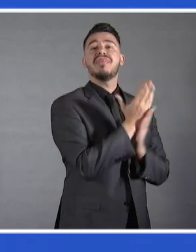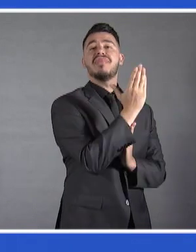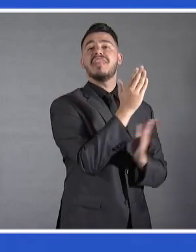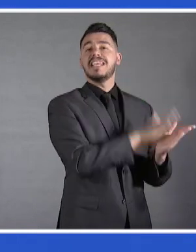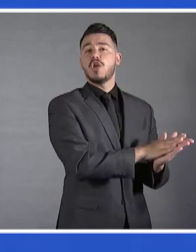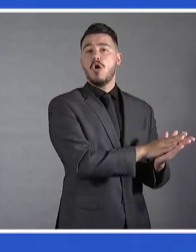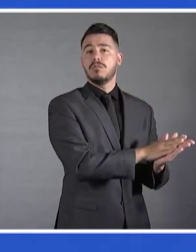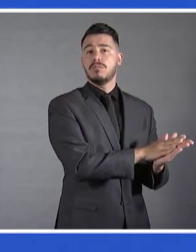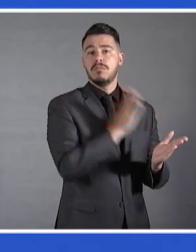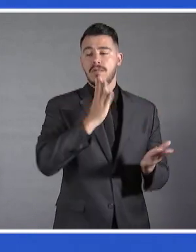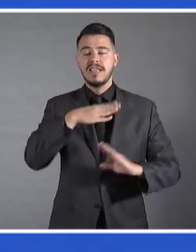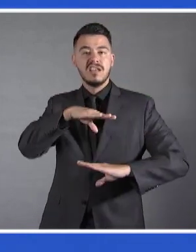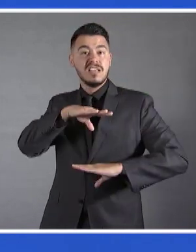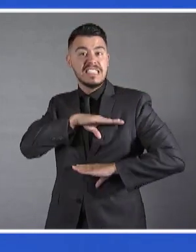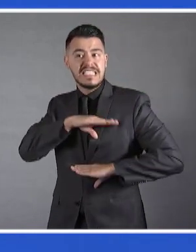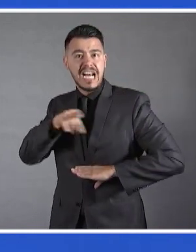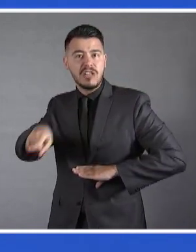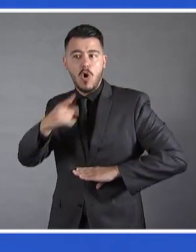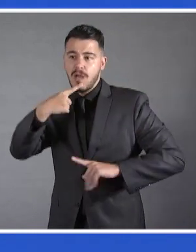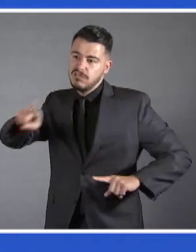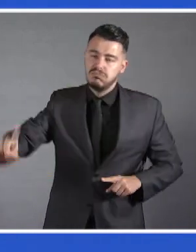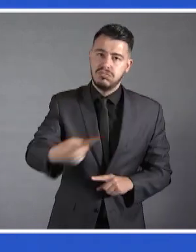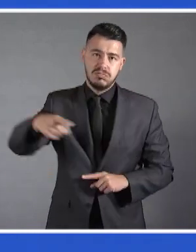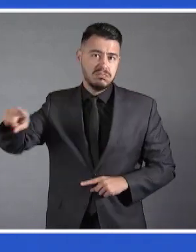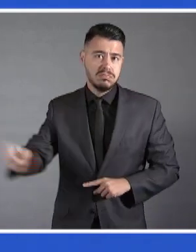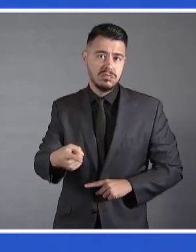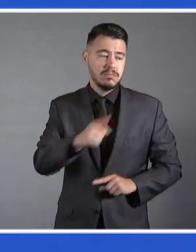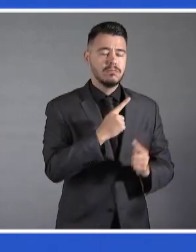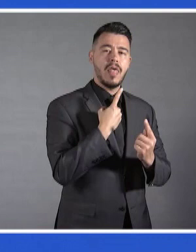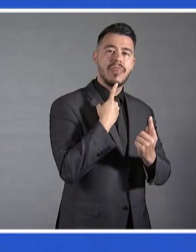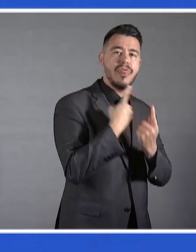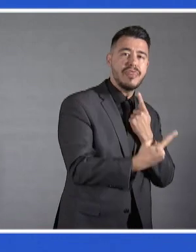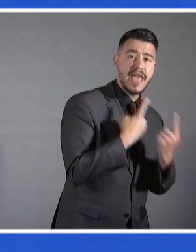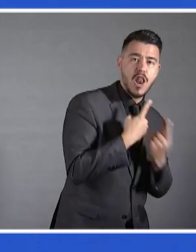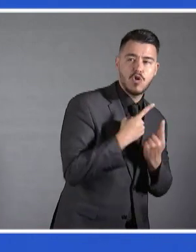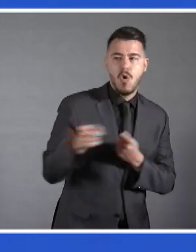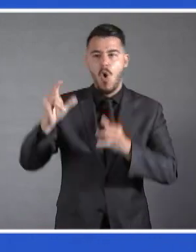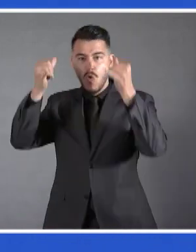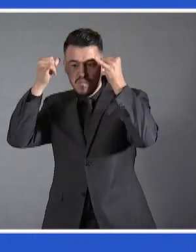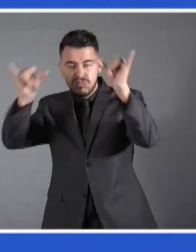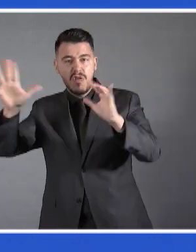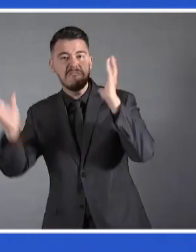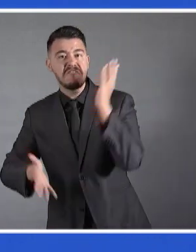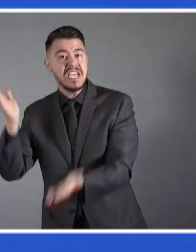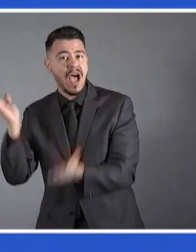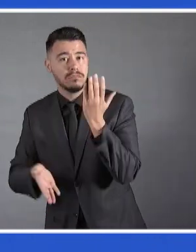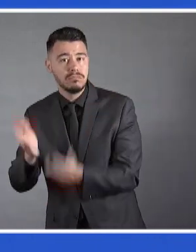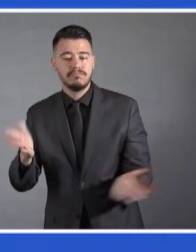ανάμεσα στην ομοιβία και των διάλογων, ο Πρωθυπουργός Κυριάκος Νησοτάκης, με